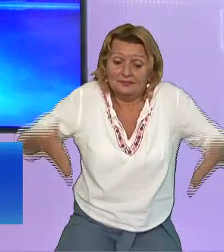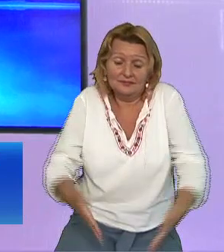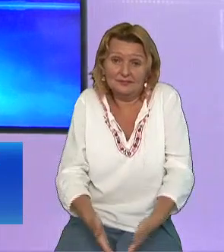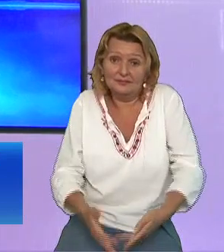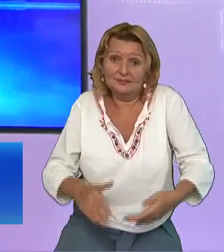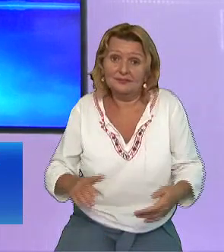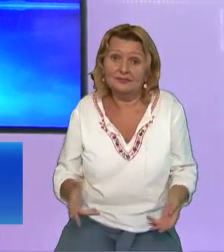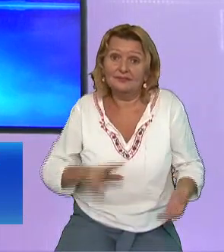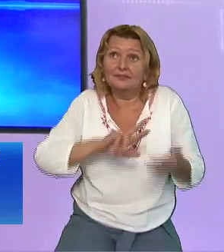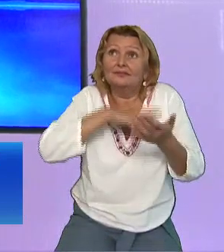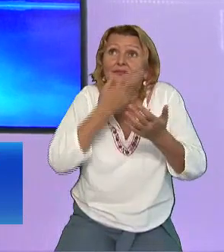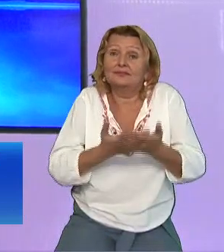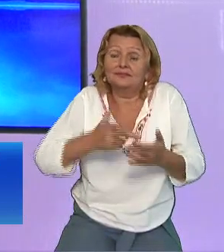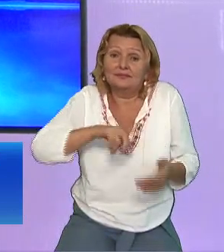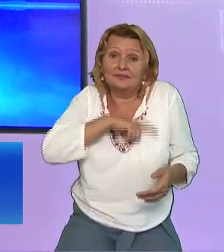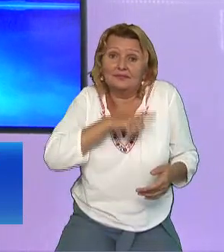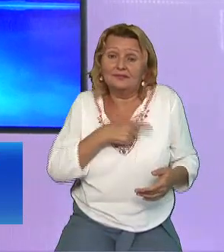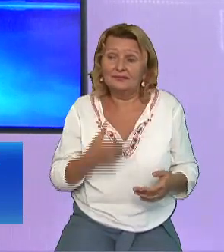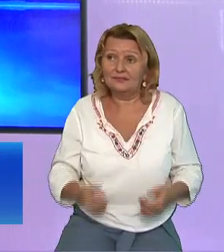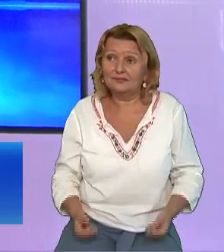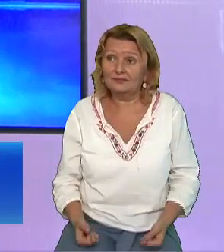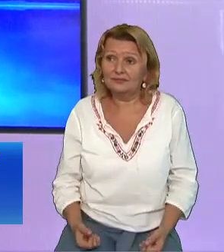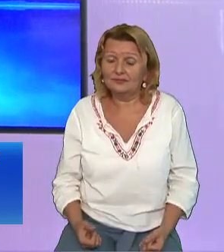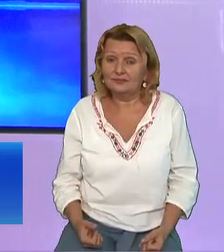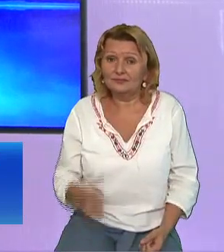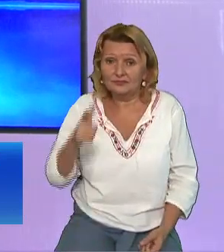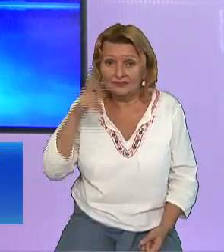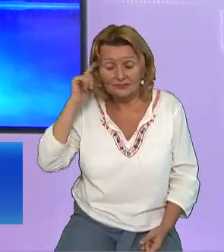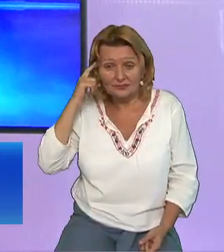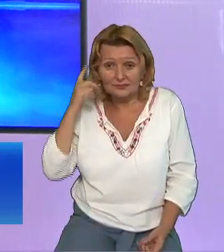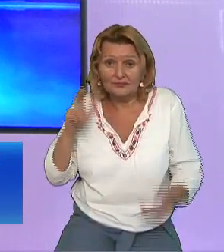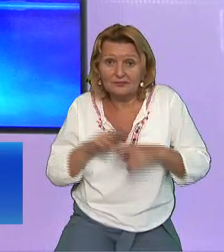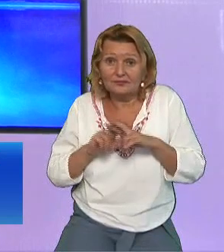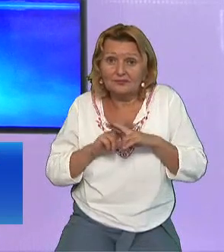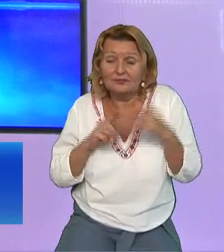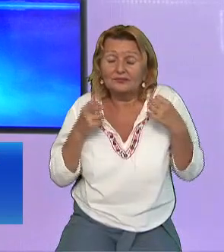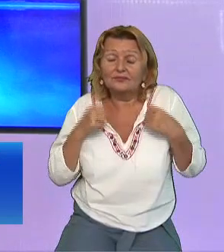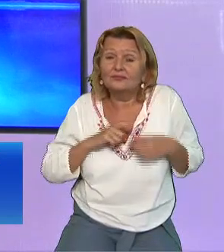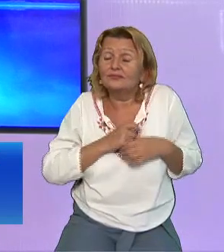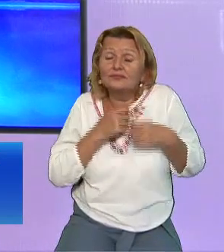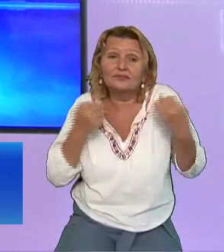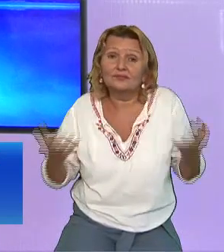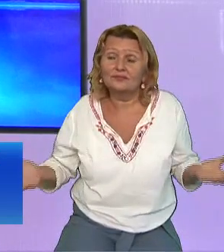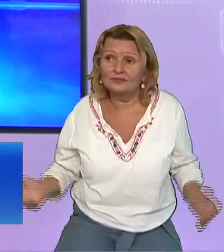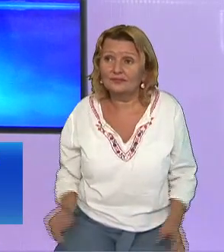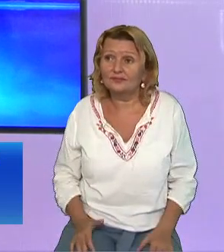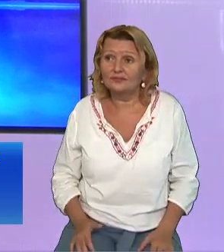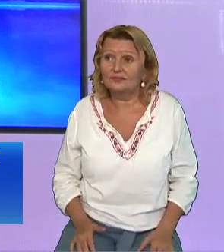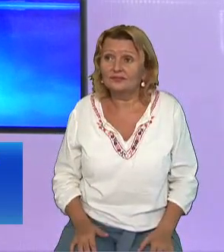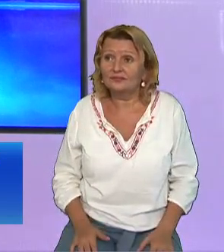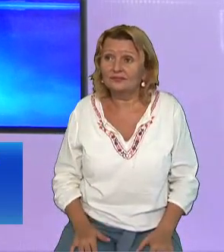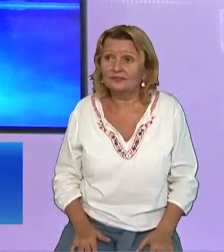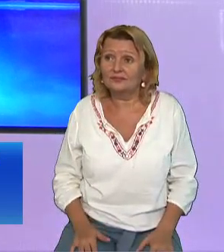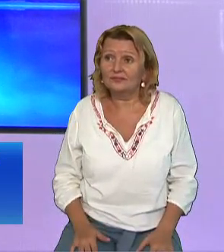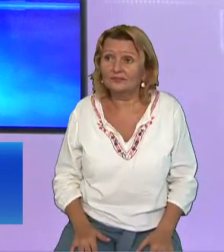Li se ridica părul în cap Imaginați-vă ca ați fi un ostași din acela Acolo s-a întâmplat Ca cea mai mare putere din univers Să fie